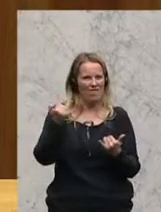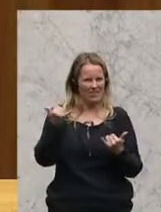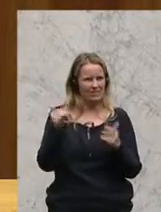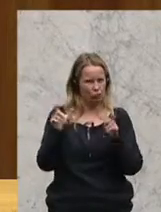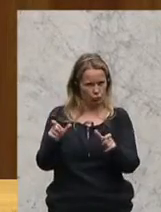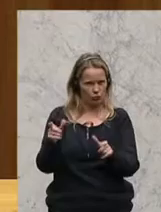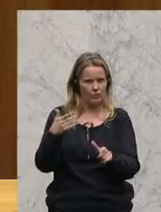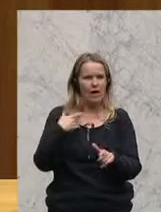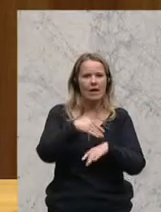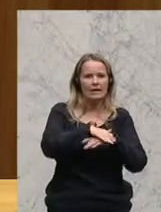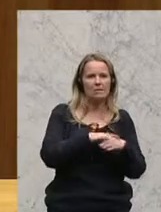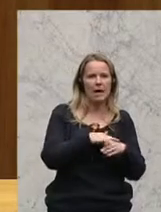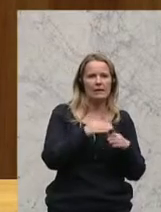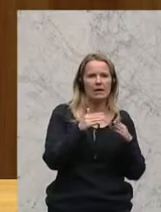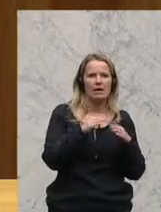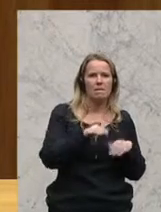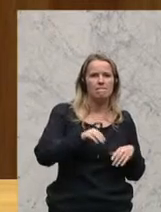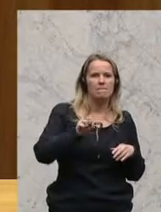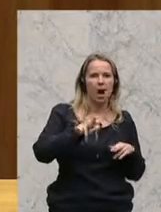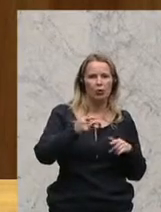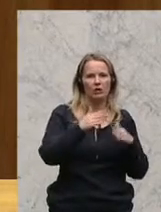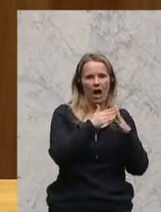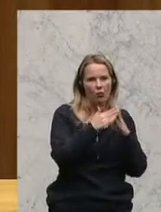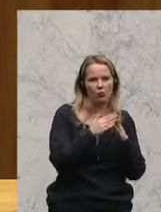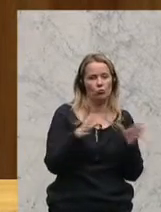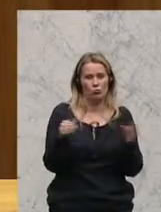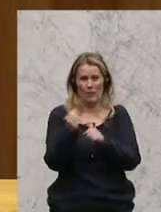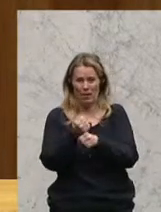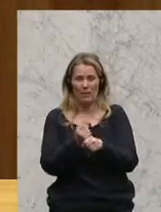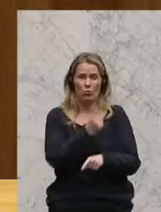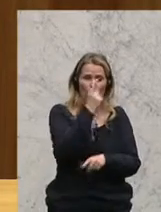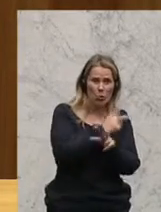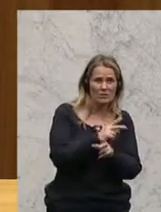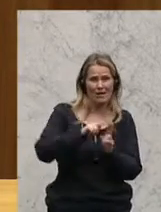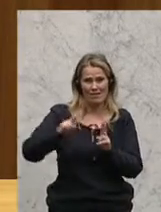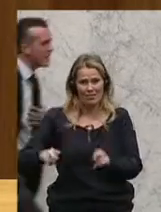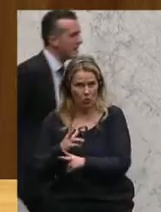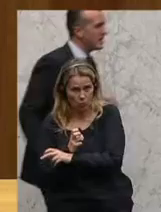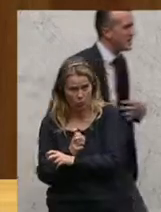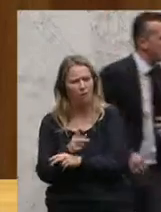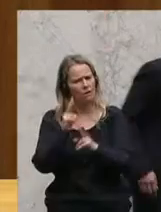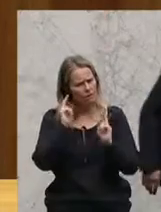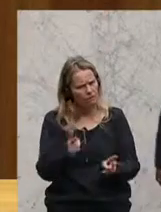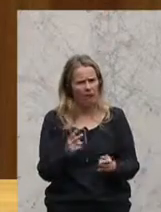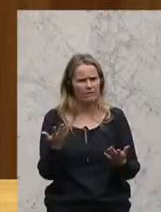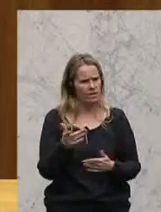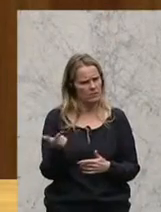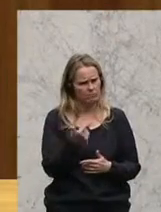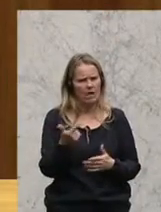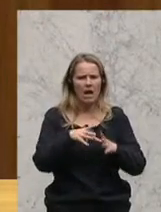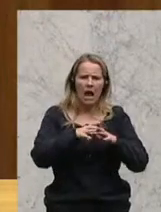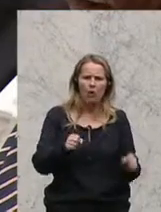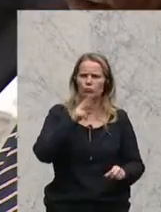Gemeinden Mauthausen bis St. Nikola, die Zusammenarbeit Oberösterreich, Niederösterreich, wo wirklich menschliche Qualität, Handschlagqualität